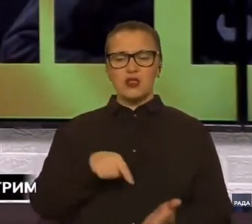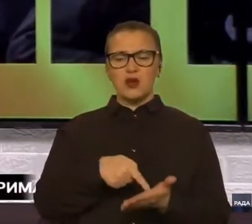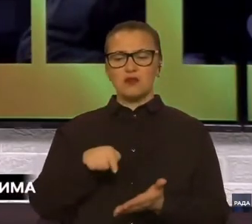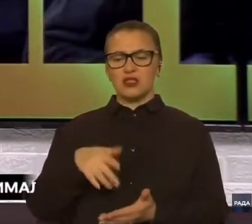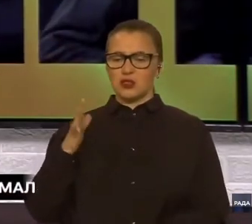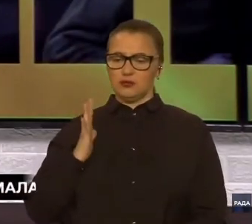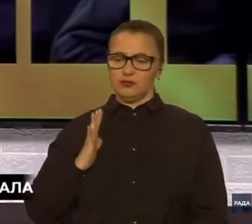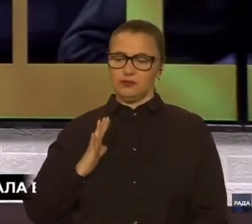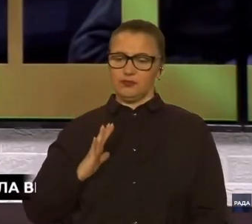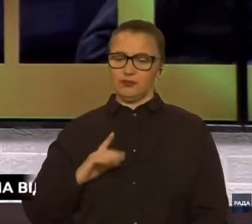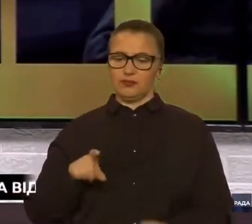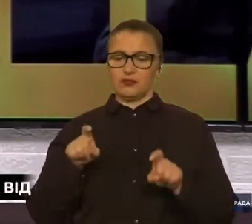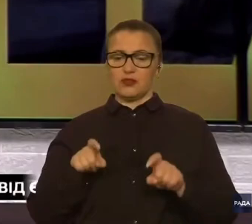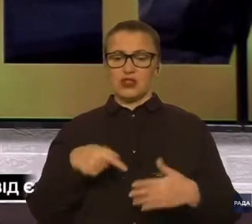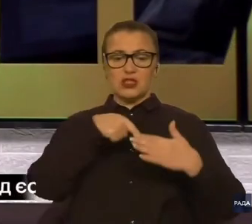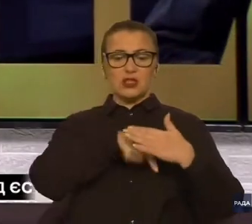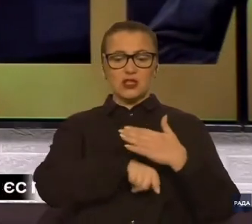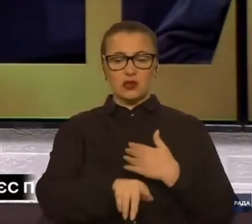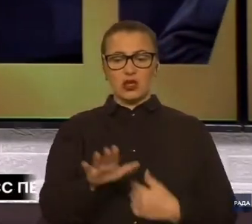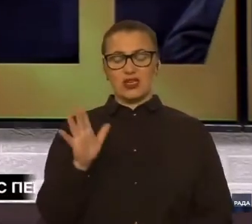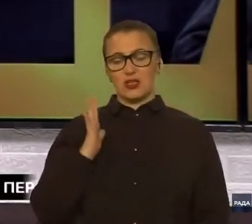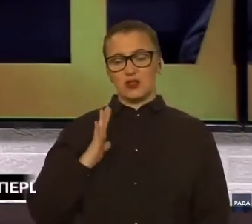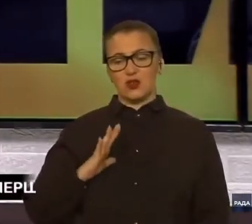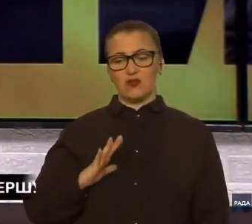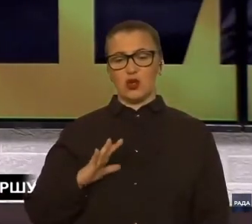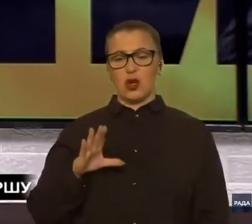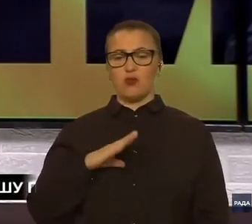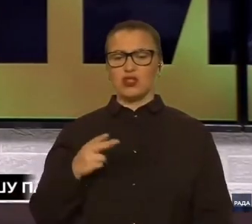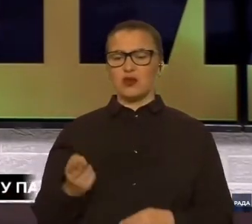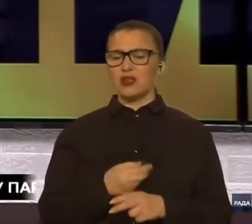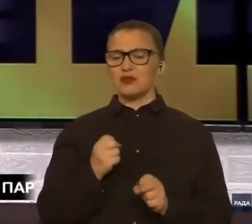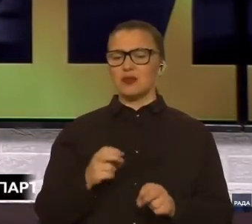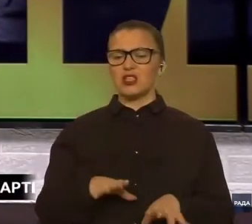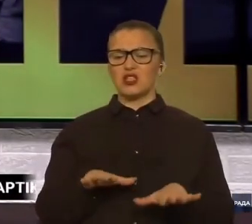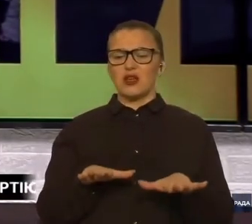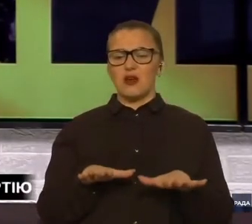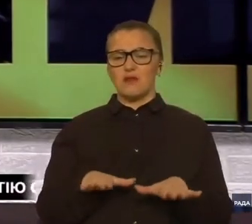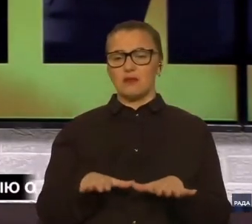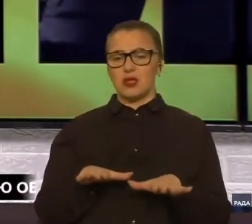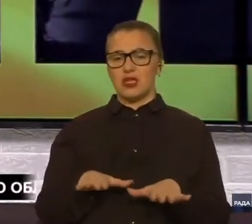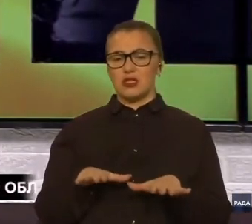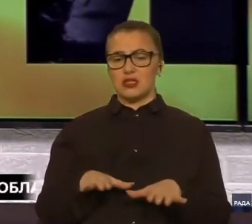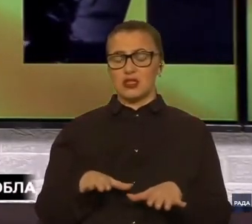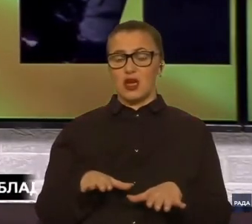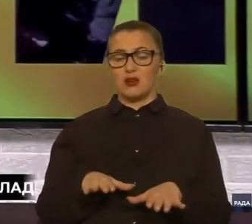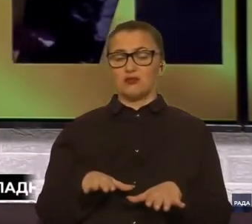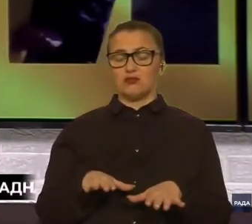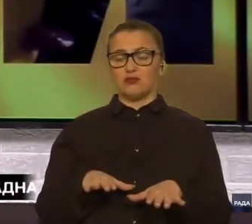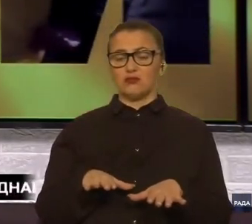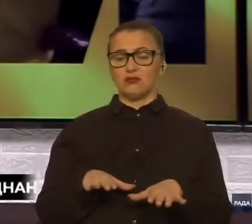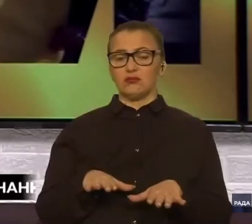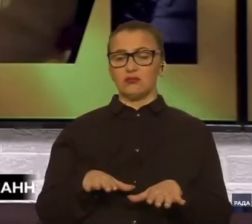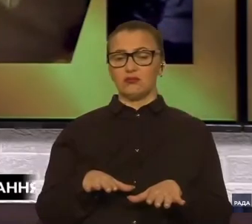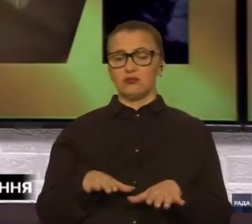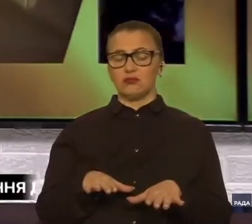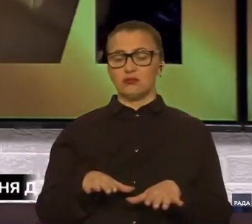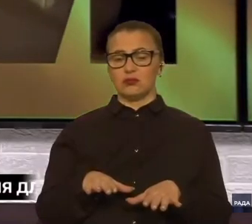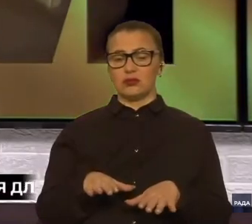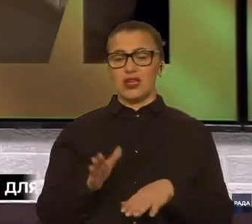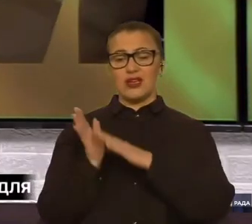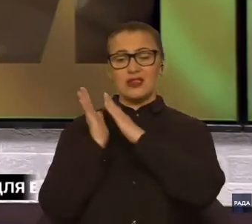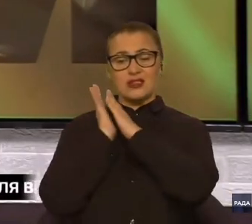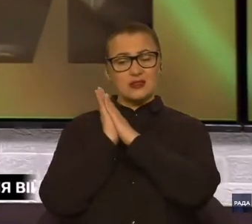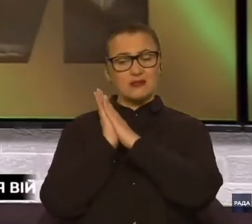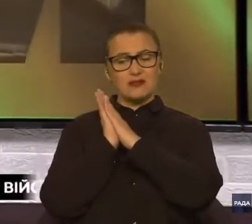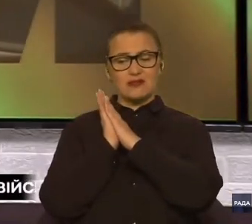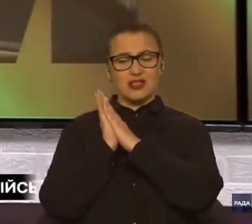проводити в укриттях, доводиться перебувати в безпечних місцях, проводити ночі без